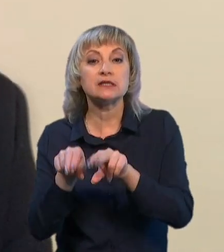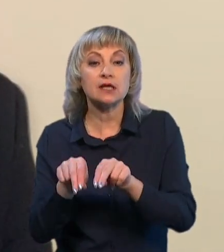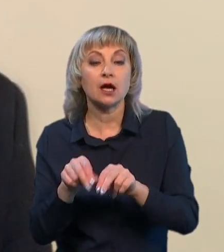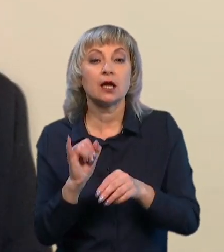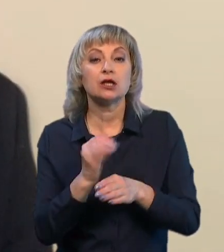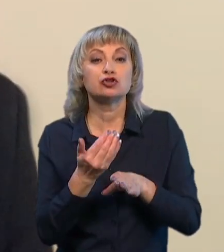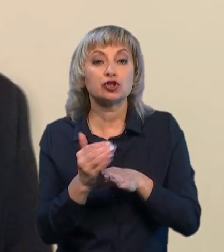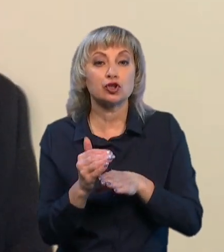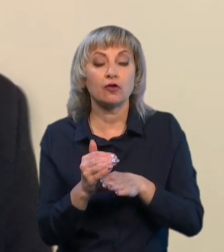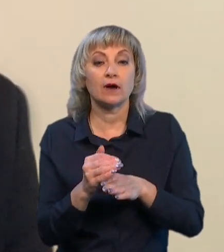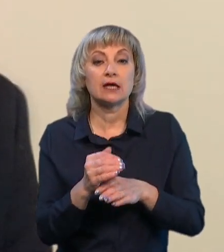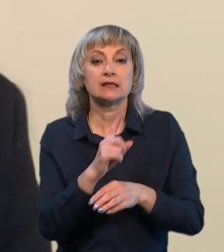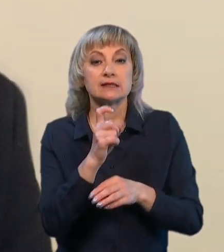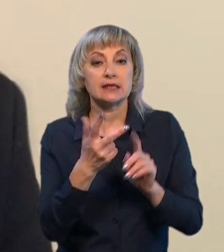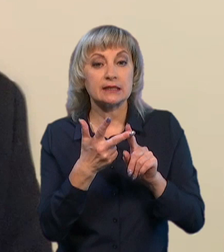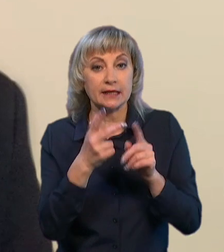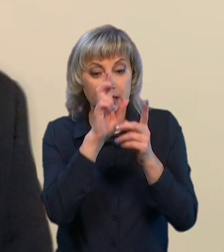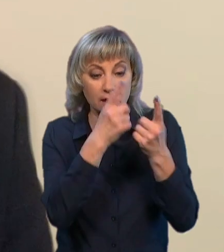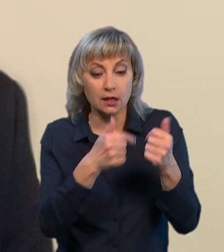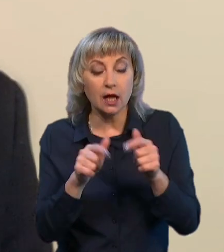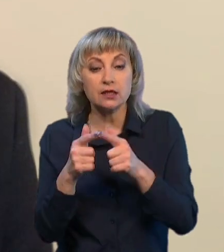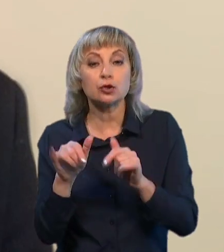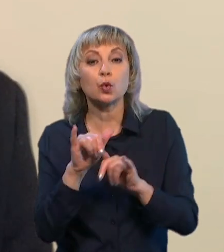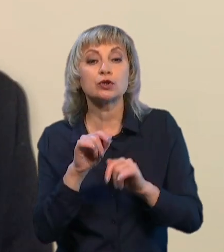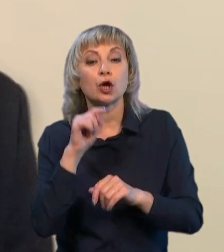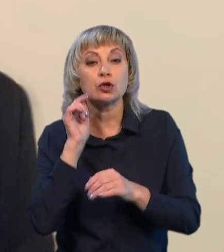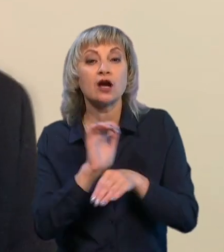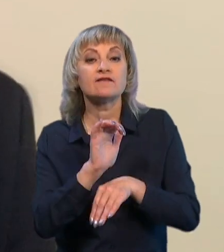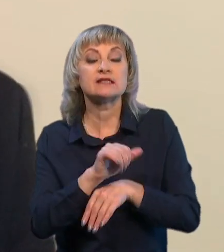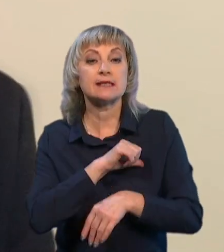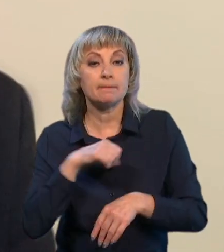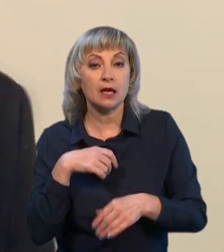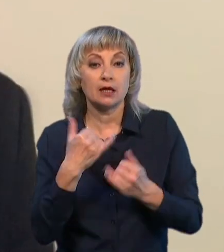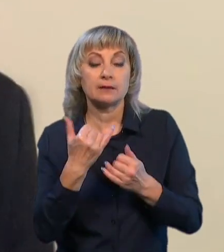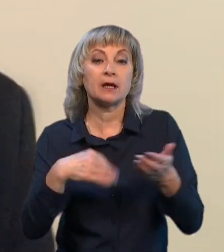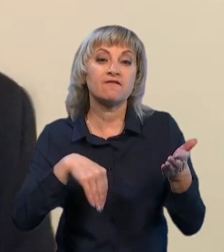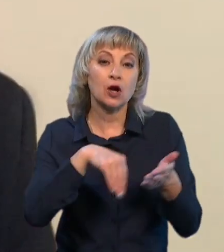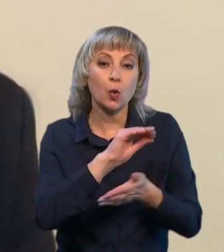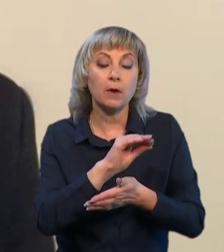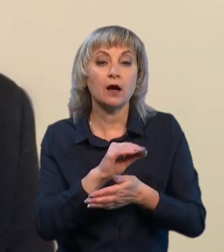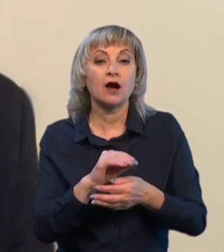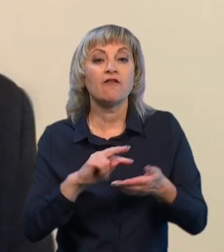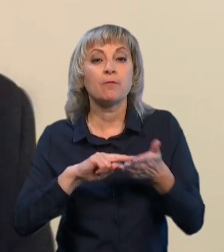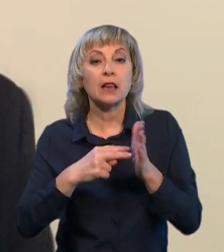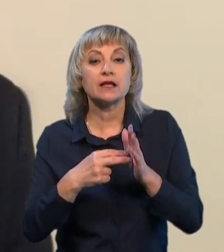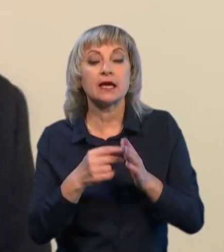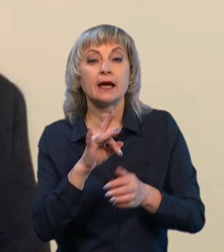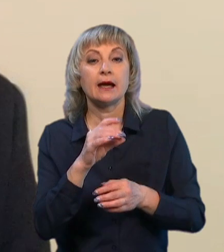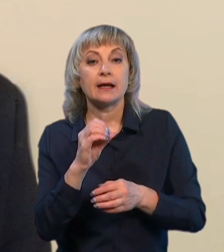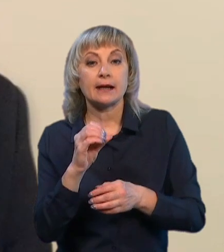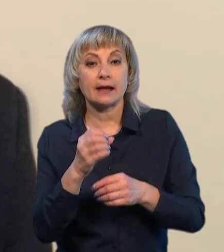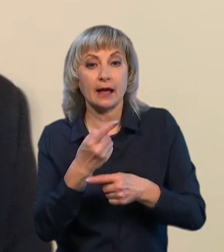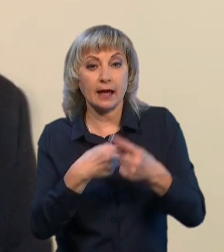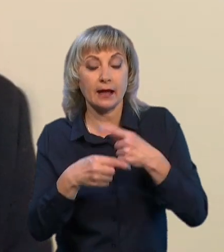частково йде з третіх країн, туди, куди вони поставляють самі. Вони тепер викупають, плані реексперту називається, це